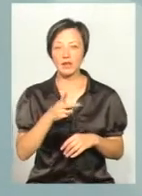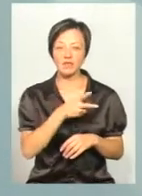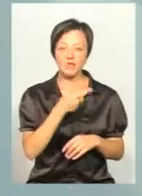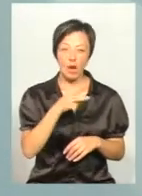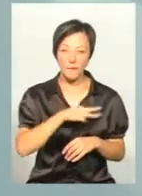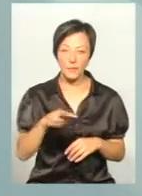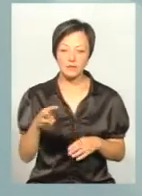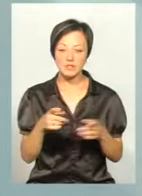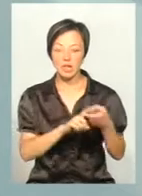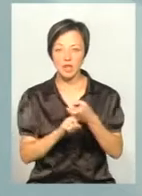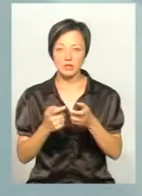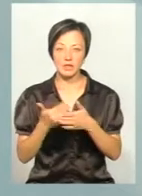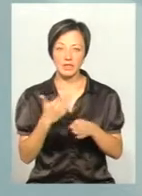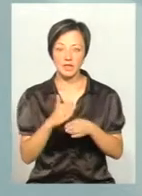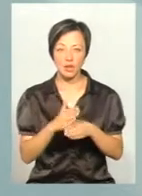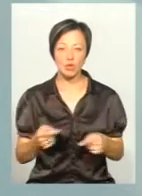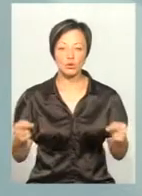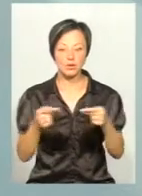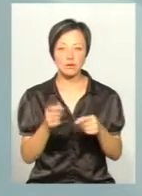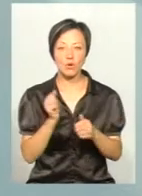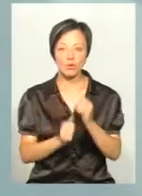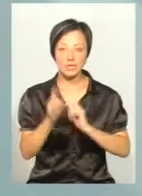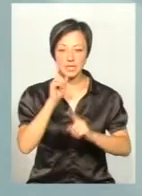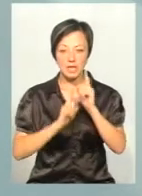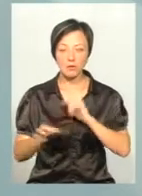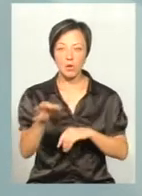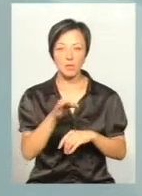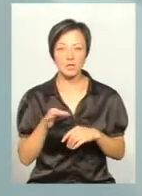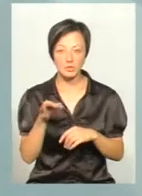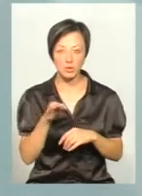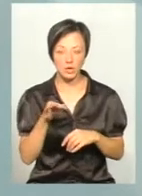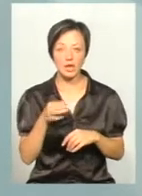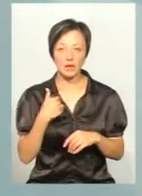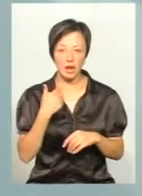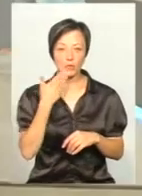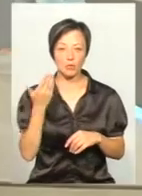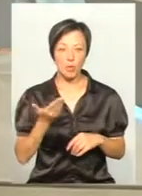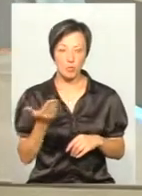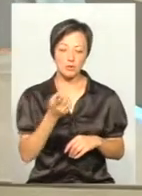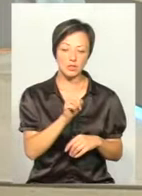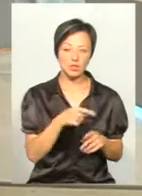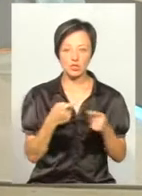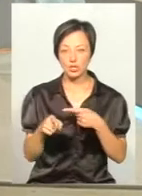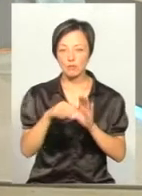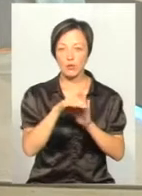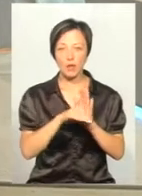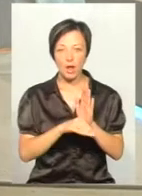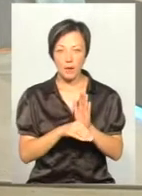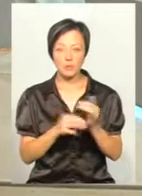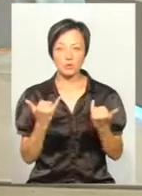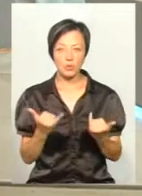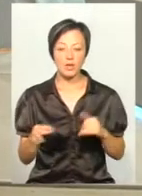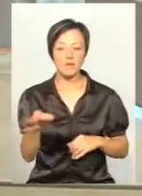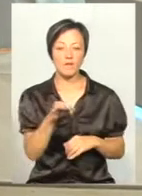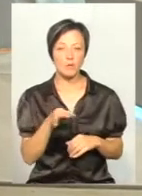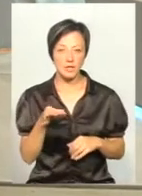залежності від видатків. Однозначно, на кожній сесії обласної ради я доповідаю по тій чи іншій програмі, тому що сьогодні